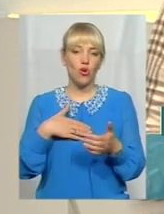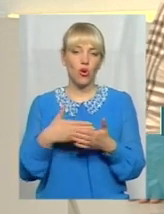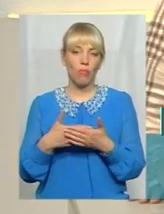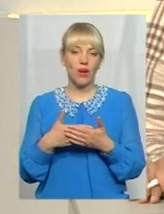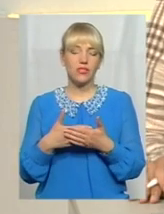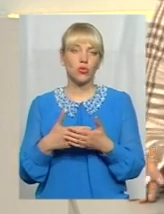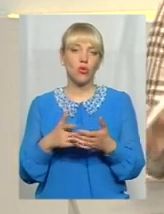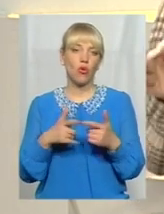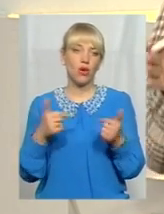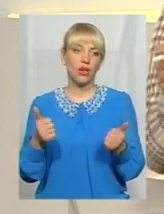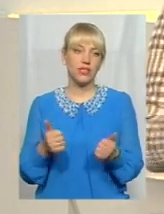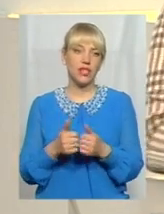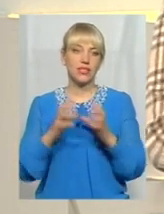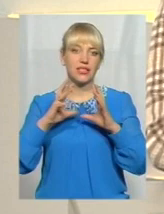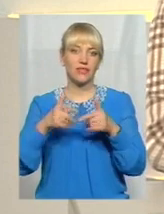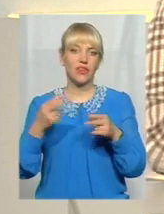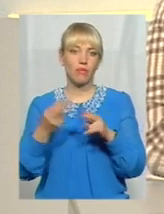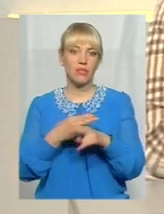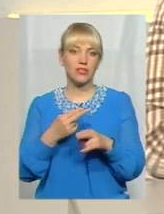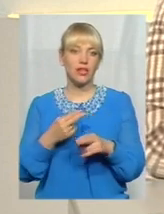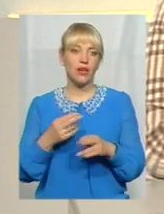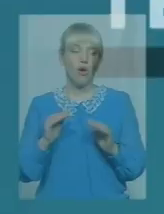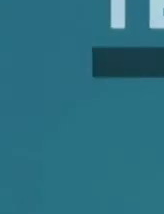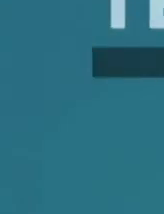поставив декілька питань. Прошу, давайте послухаємо.